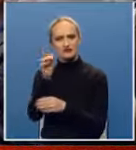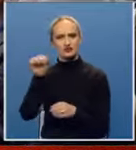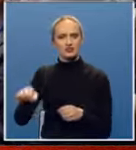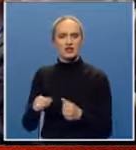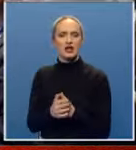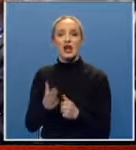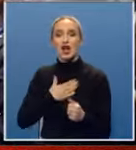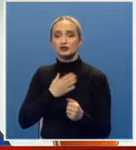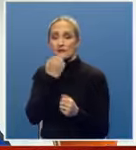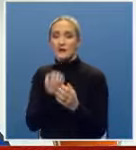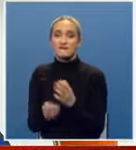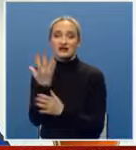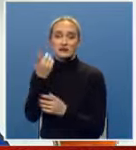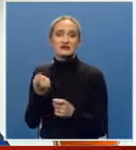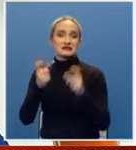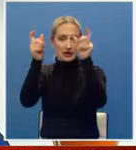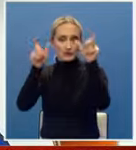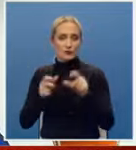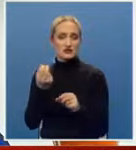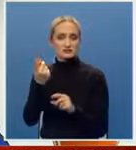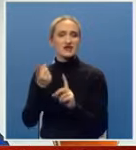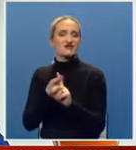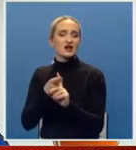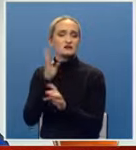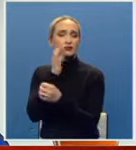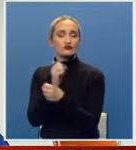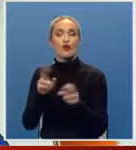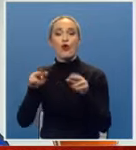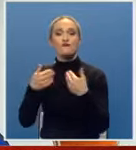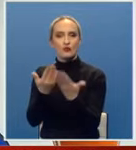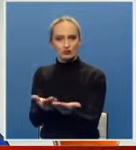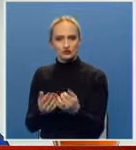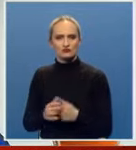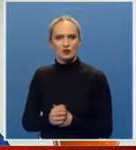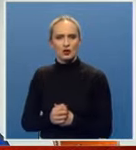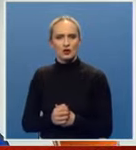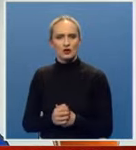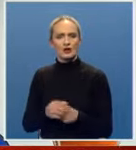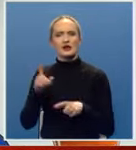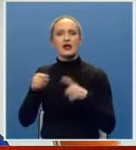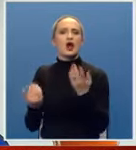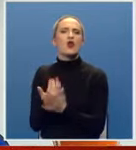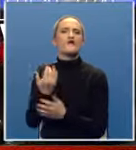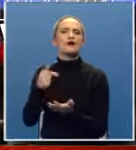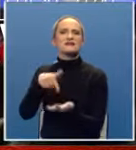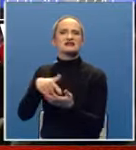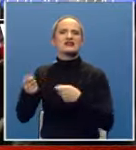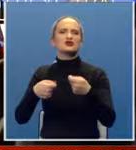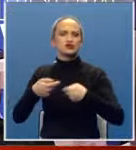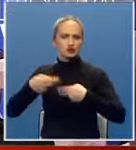našim privrednicima i iz Republike Srpske i Federacije BiH omogućimo definitivno i neka nova tržišta.